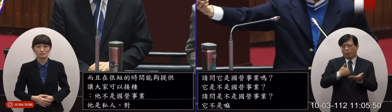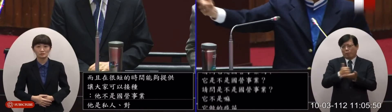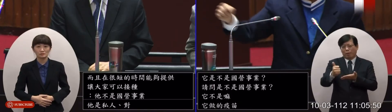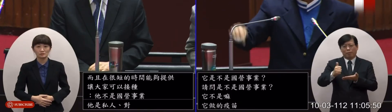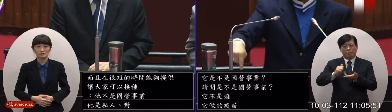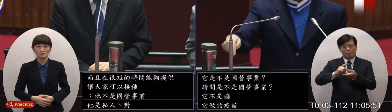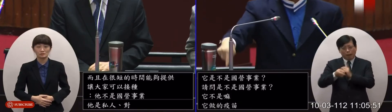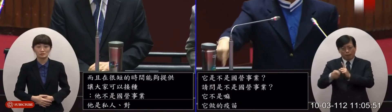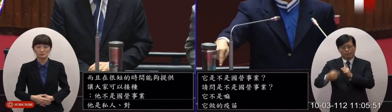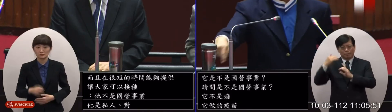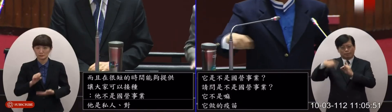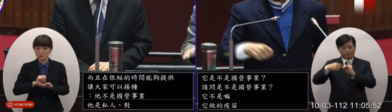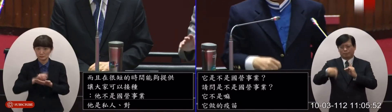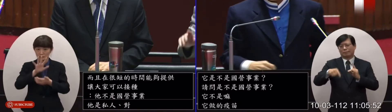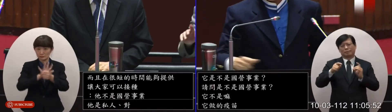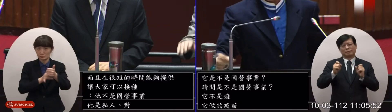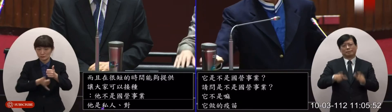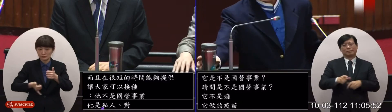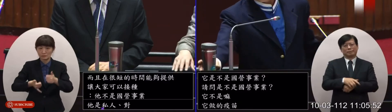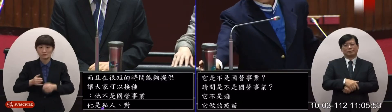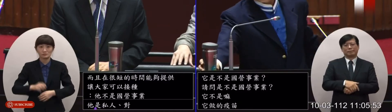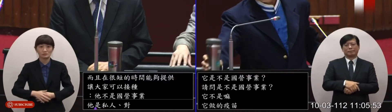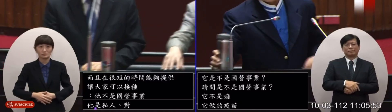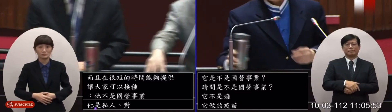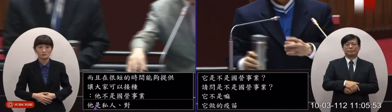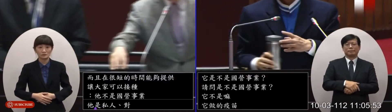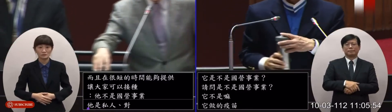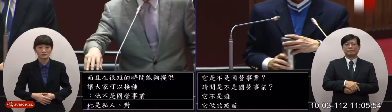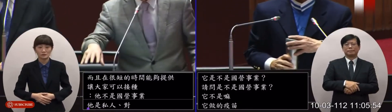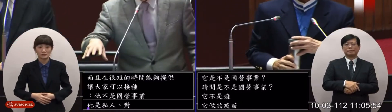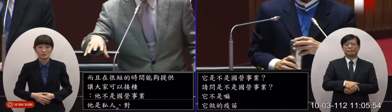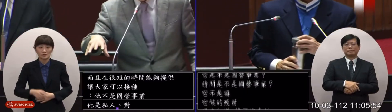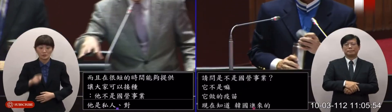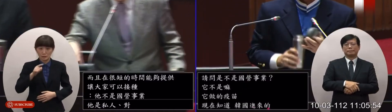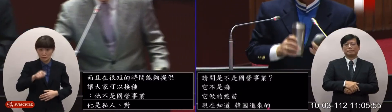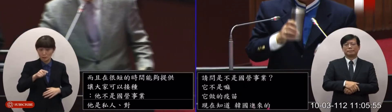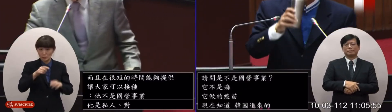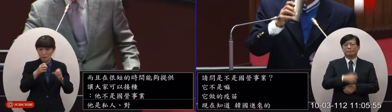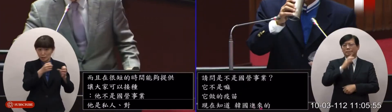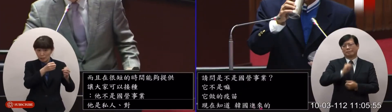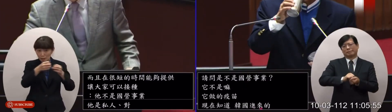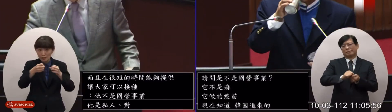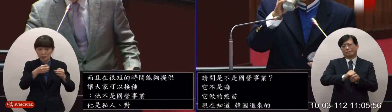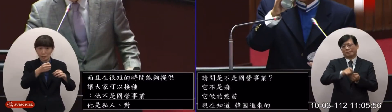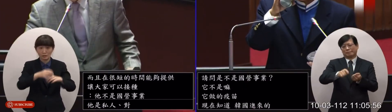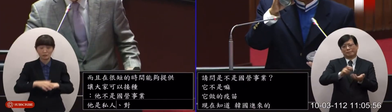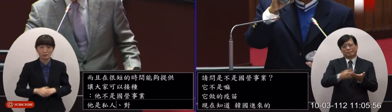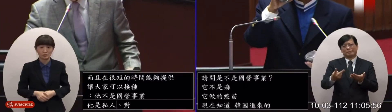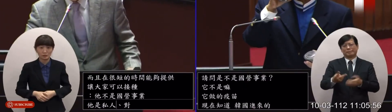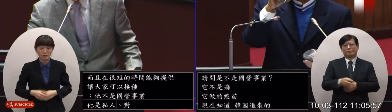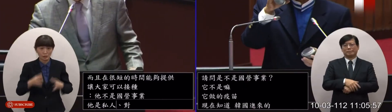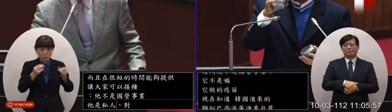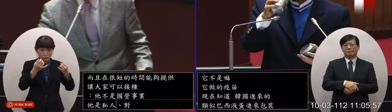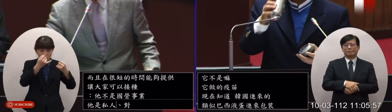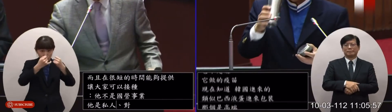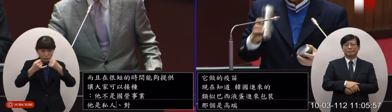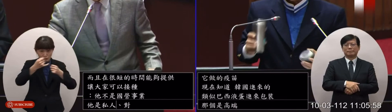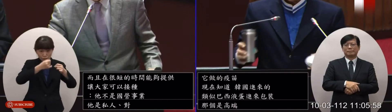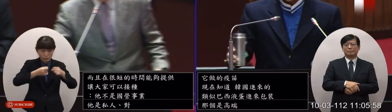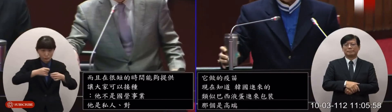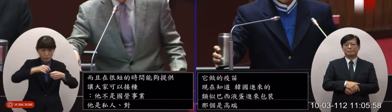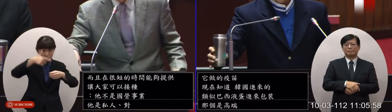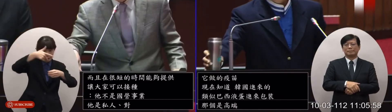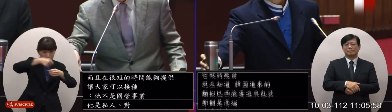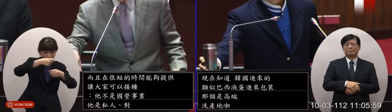端斜殘地啊報告委員這個這個無菌充田這個技術是